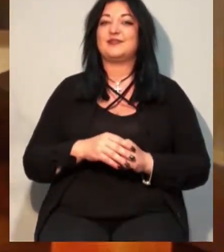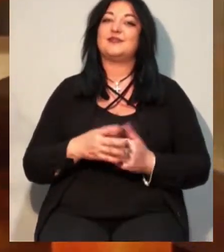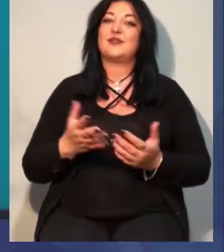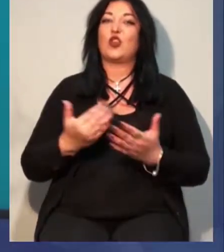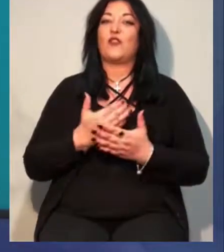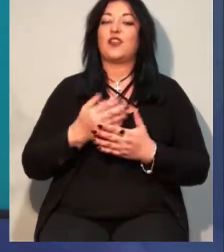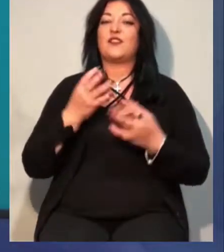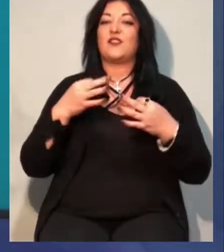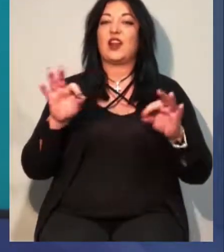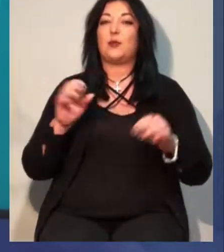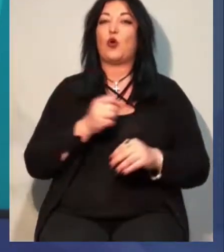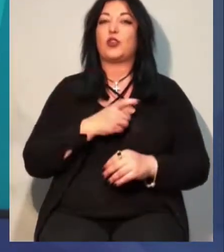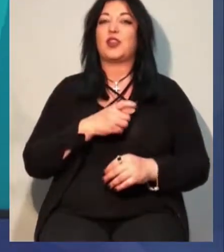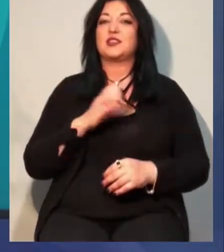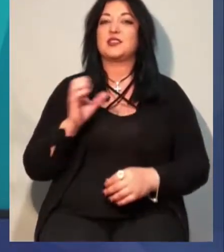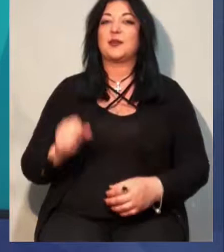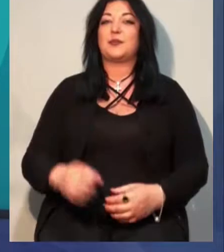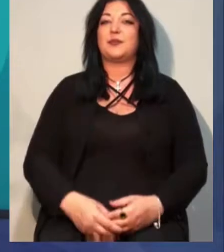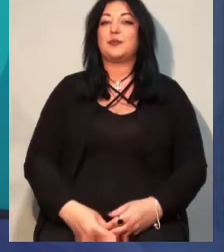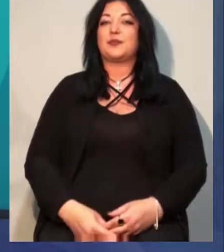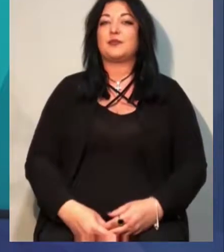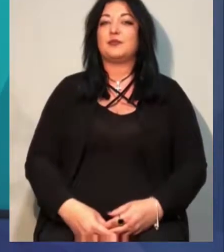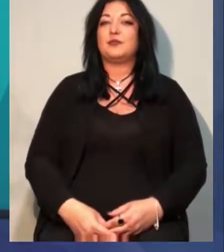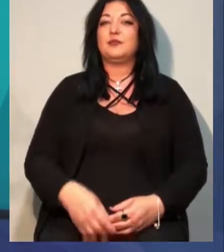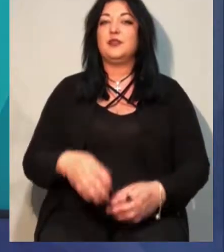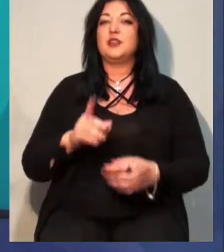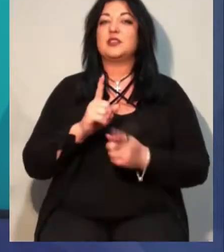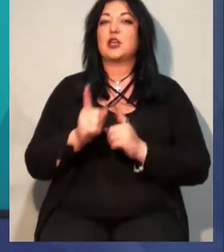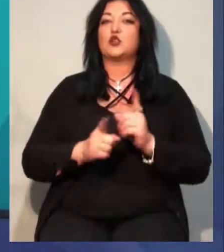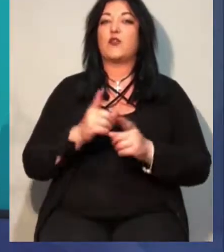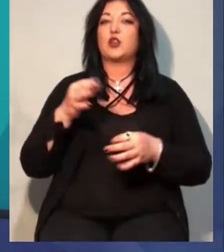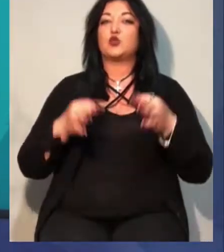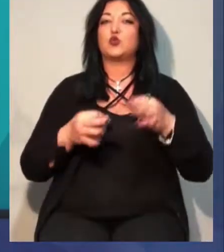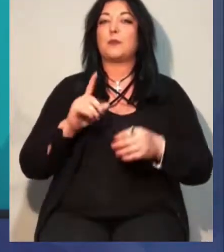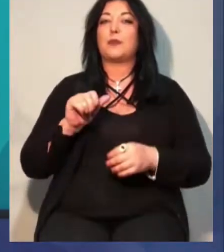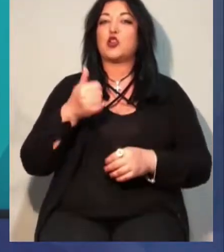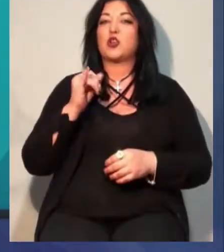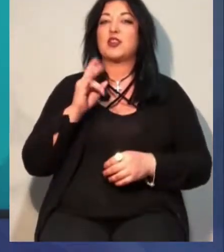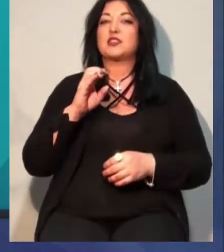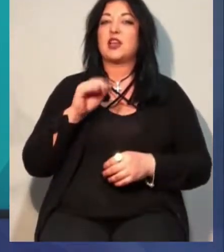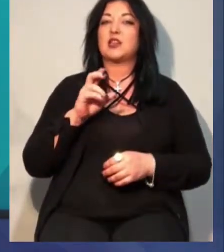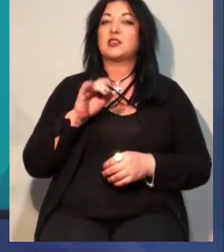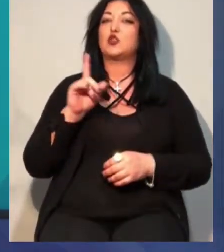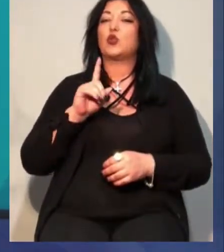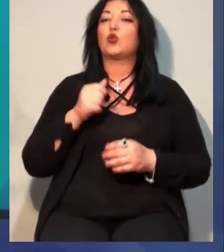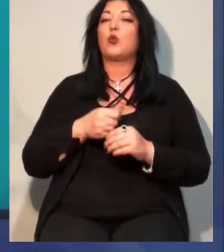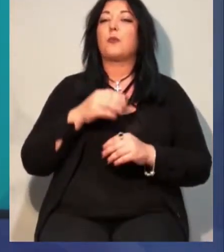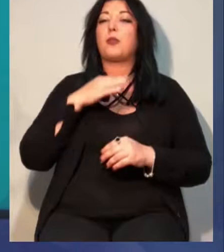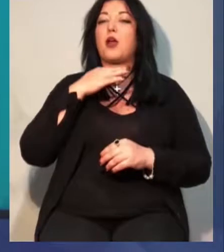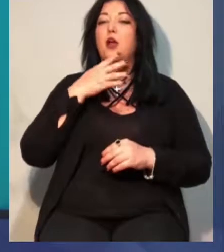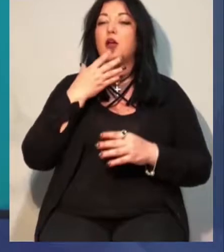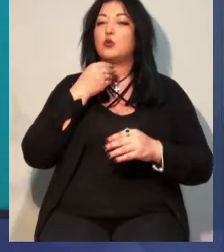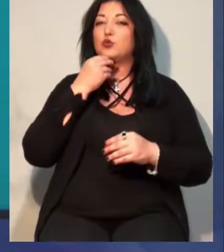Одеса. Скасувати рішення суду першої інстанції щодо благоустрою літнього театру у міському саду.